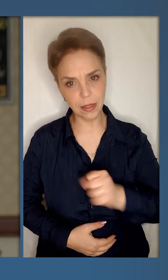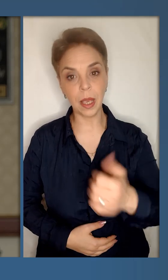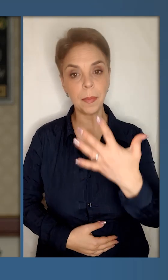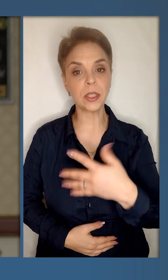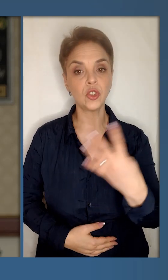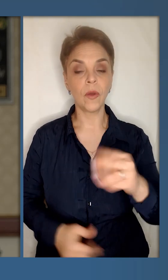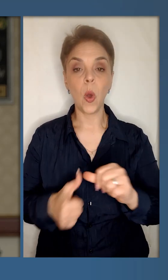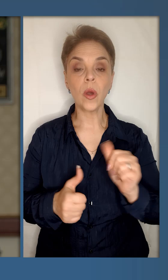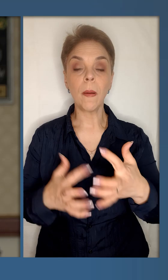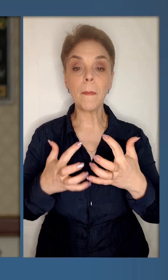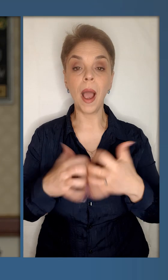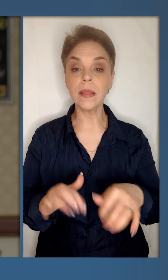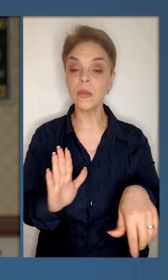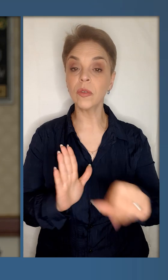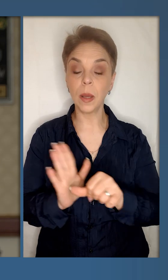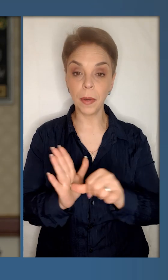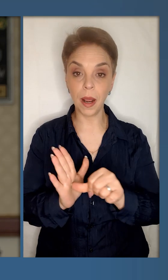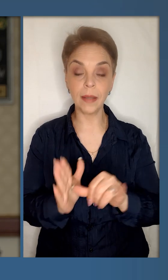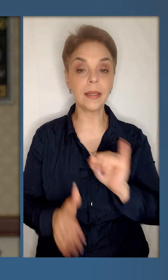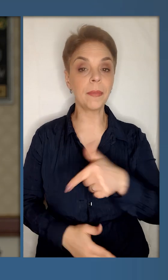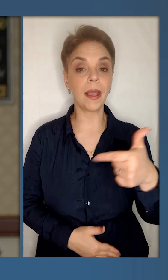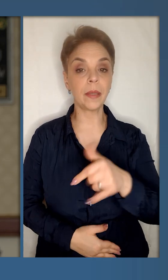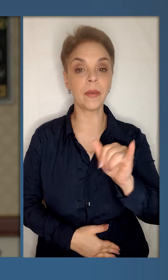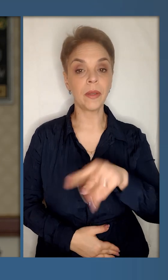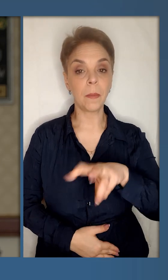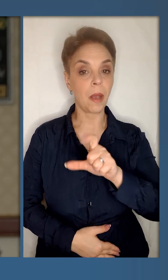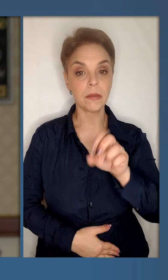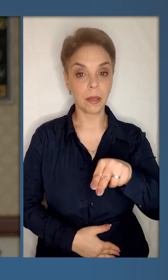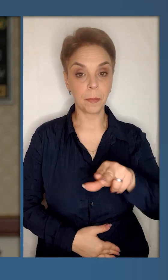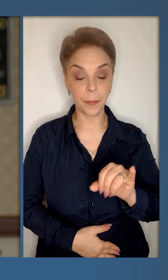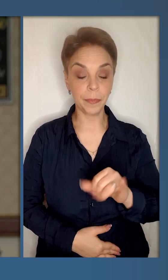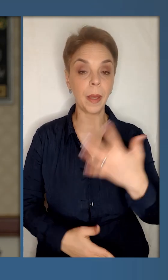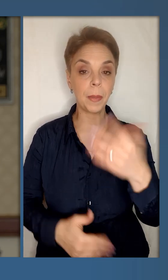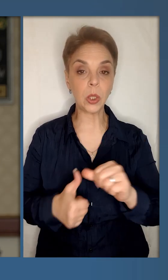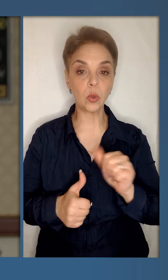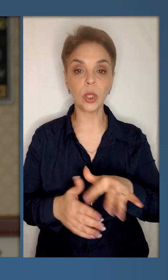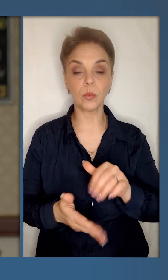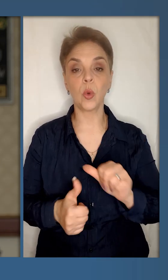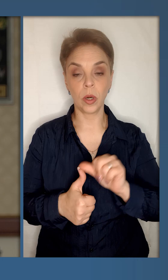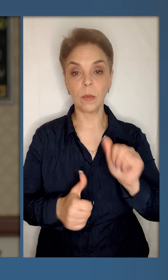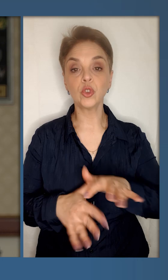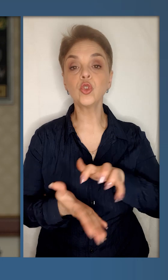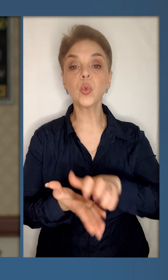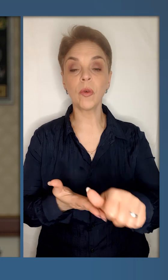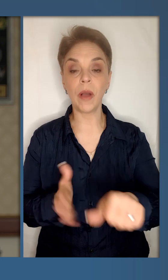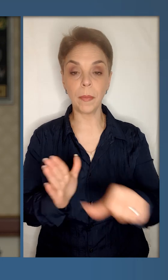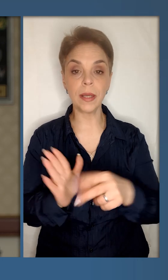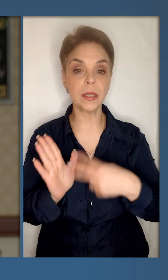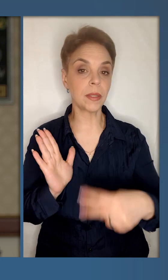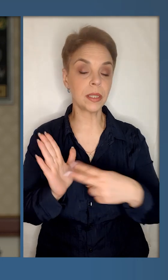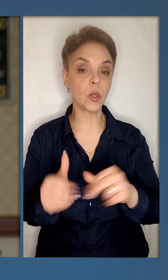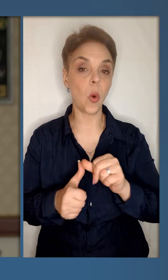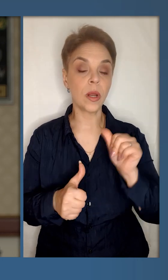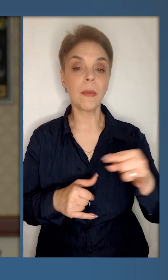за стійкість. 54-та окрема механізована бригада імені Гейтмана Івана Мазепа. 5-та окрема штурмова бригада.